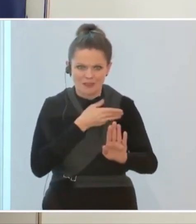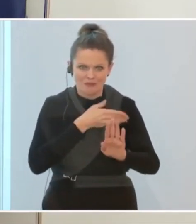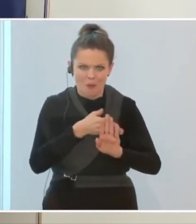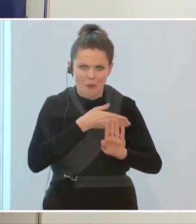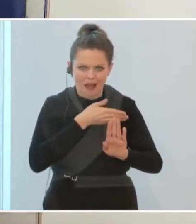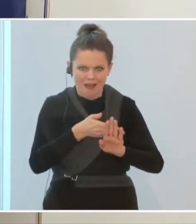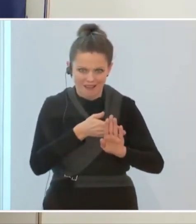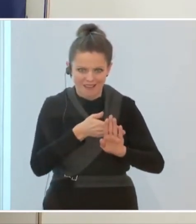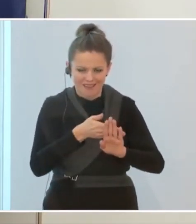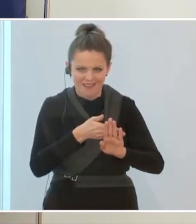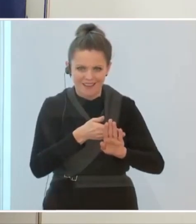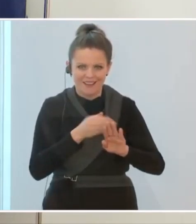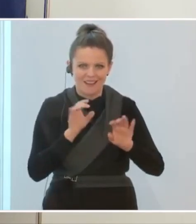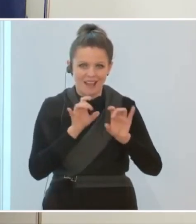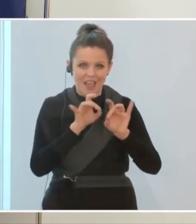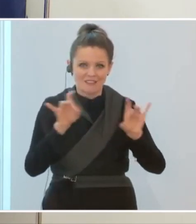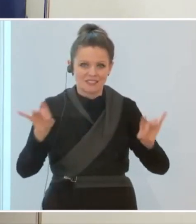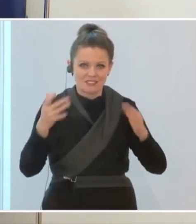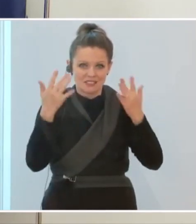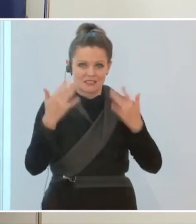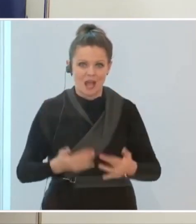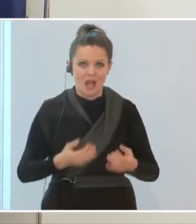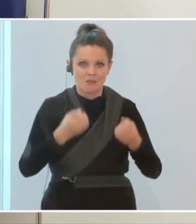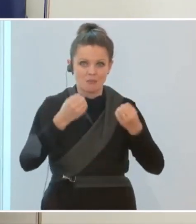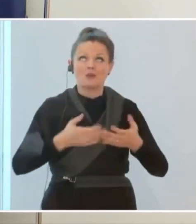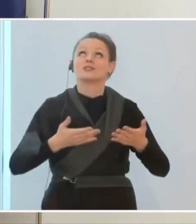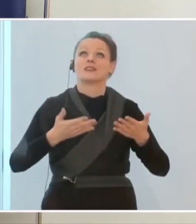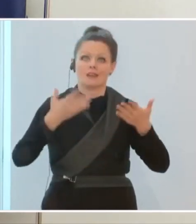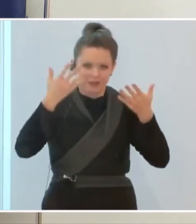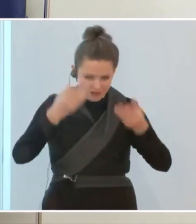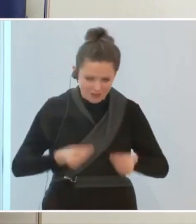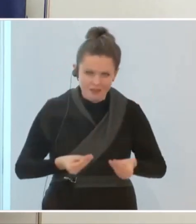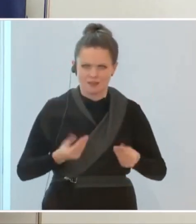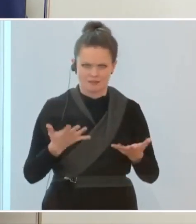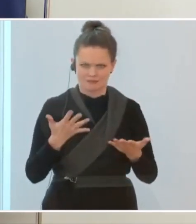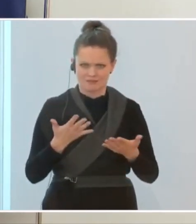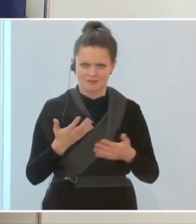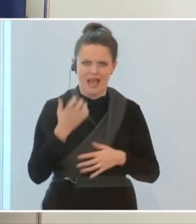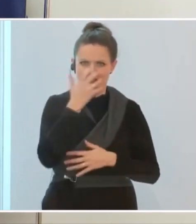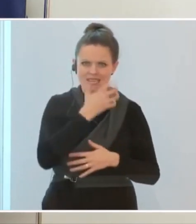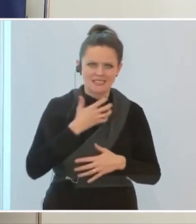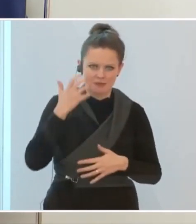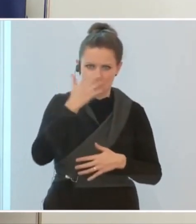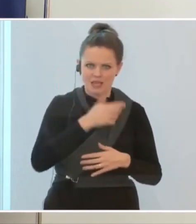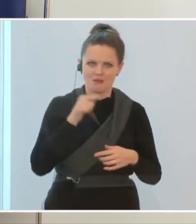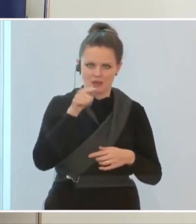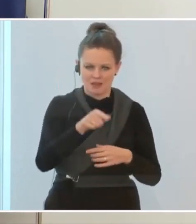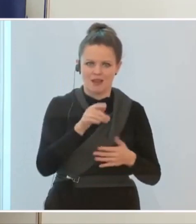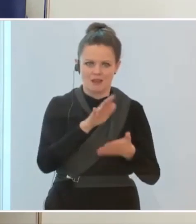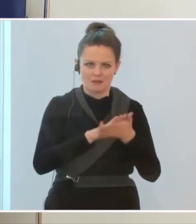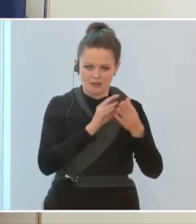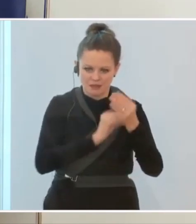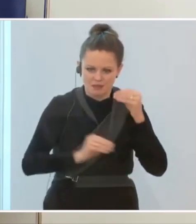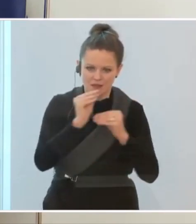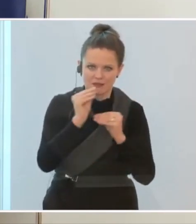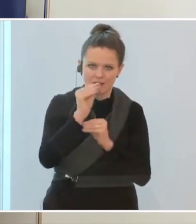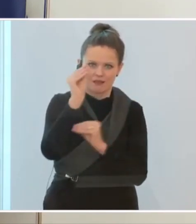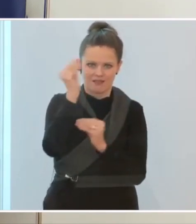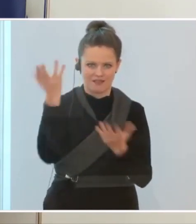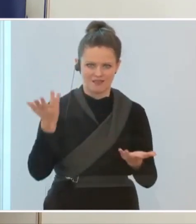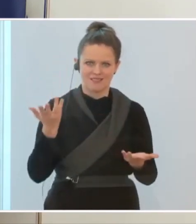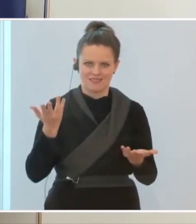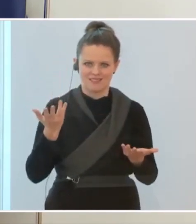Zahlen, die sind ja nicht vom Himmel gefallen, sondern wir sind mit September in ein exponentielles Wachstum hineingekommen.